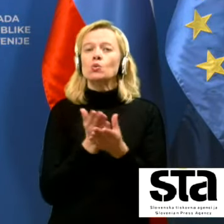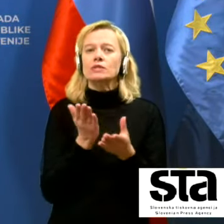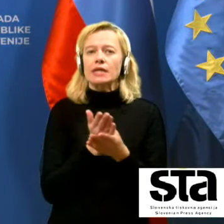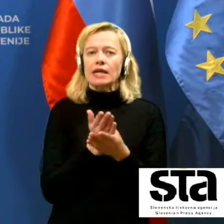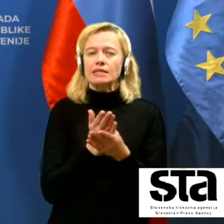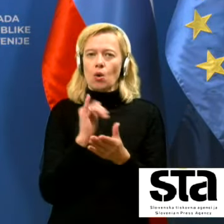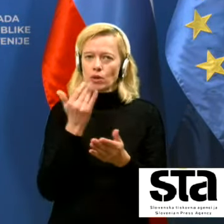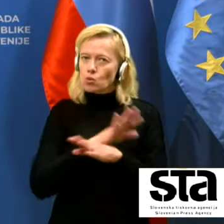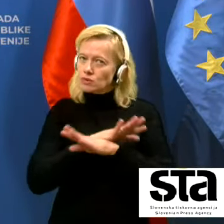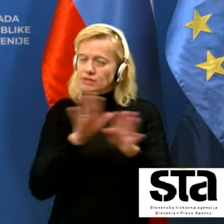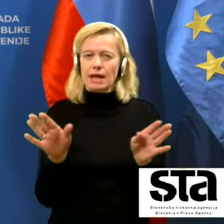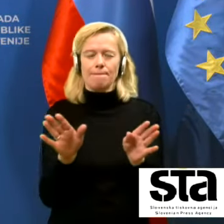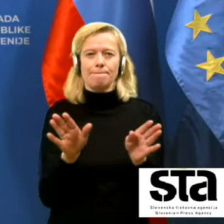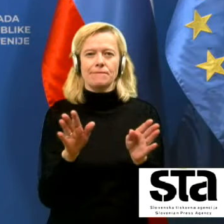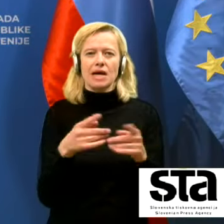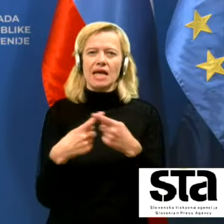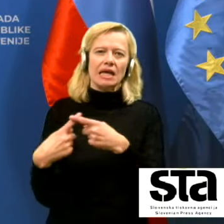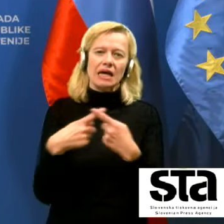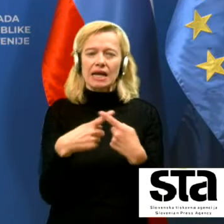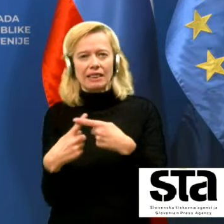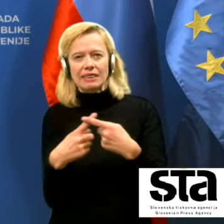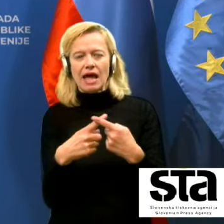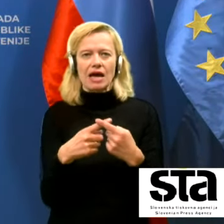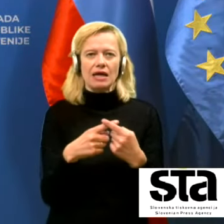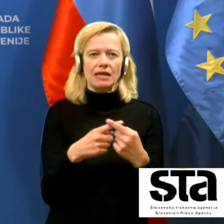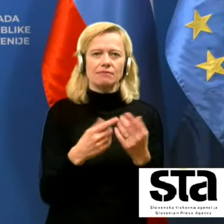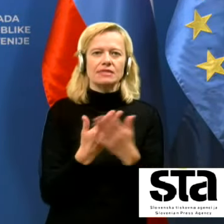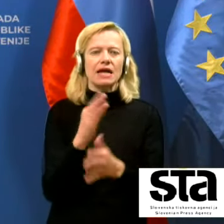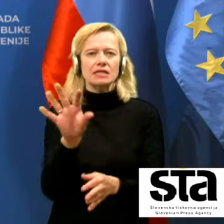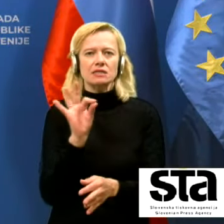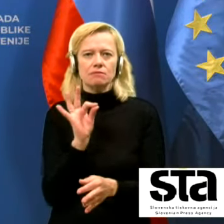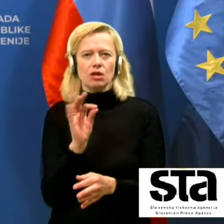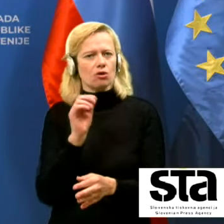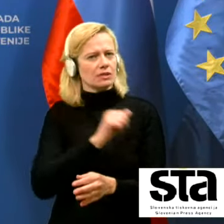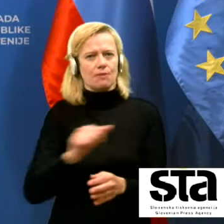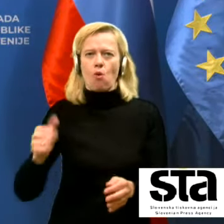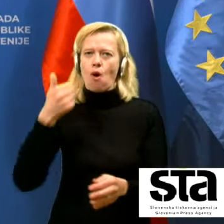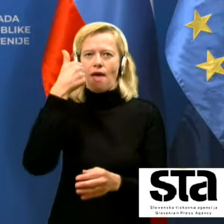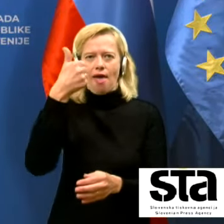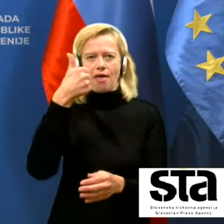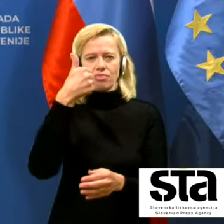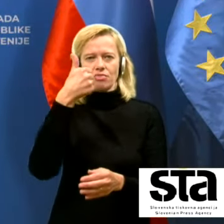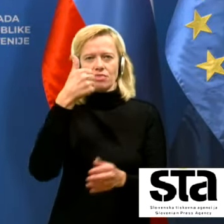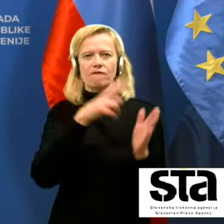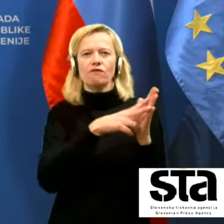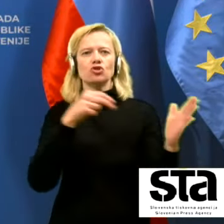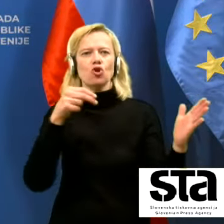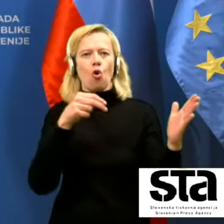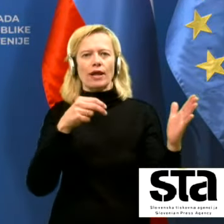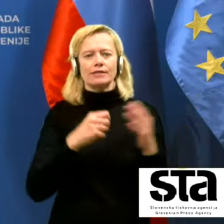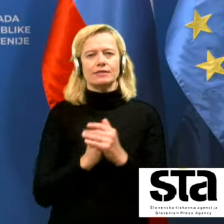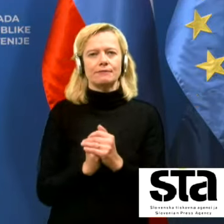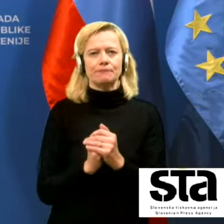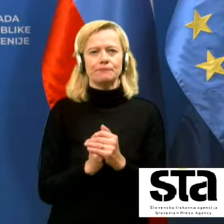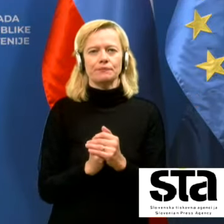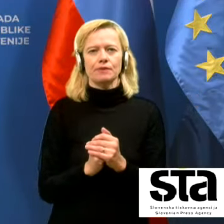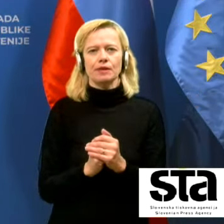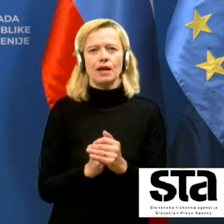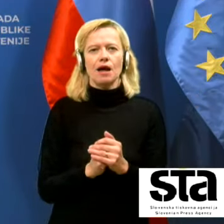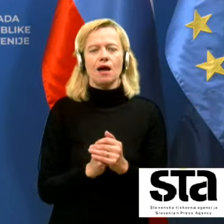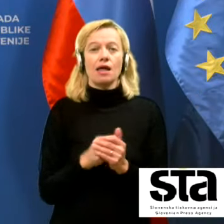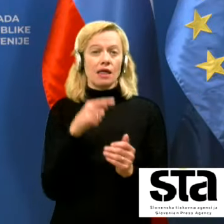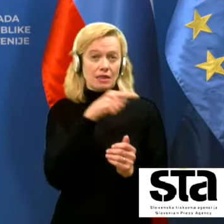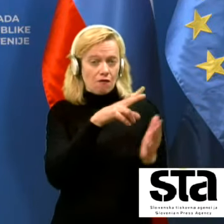kriterijem za izbiro pred en sam vzorec. In glede na to, da je bil ta